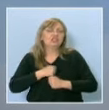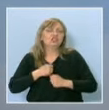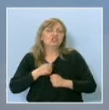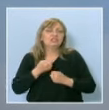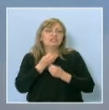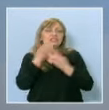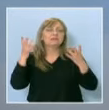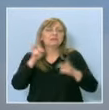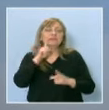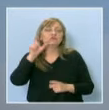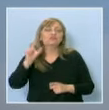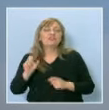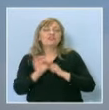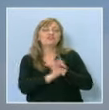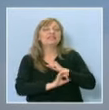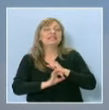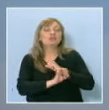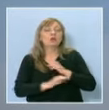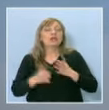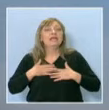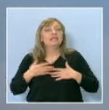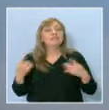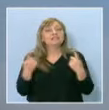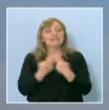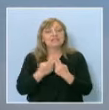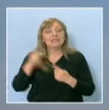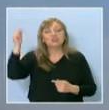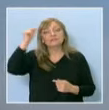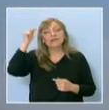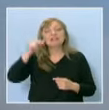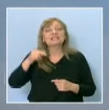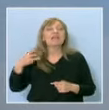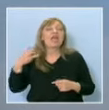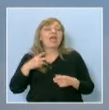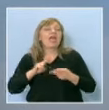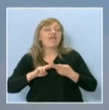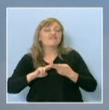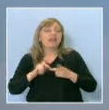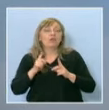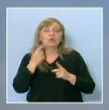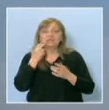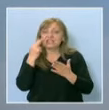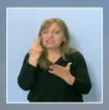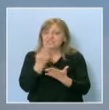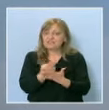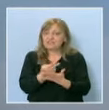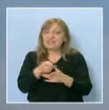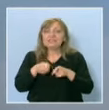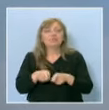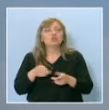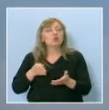човешката история, имали сте среща с български евреи, които са били свидетели на този процес? Аз